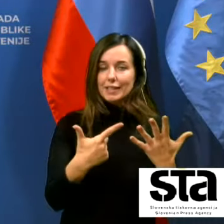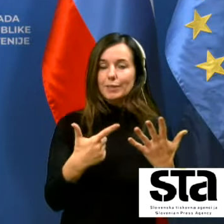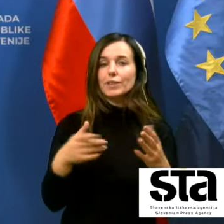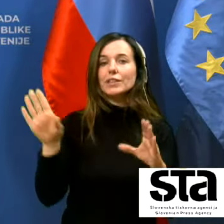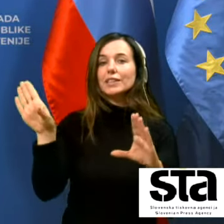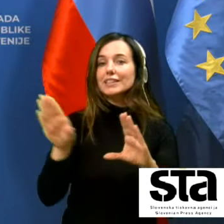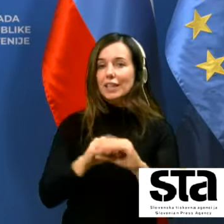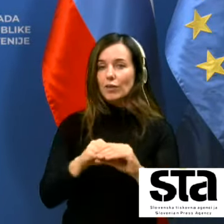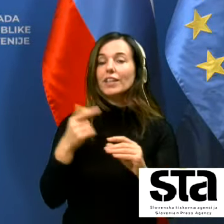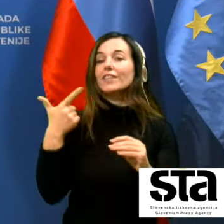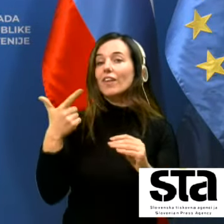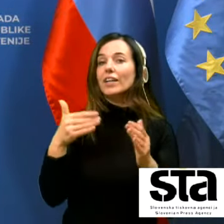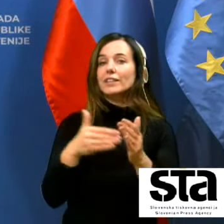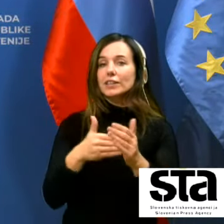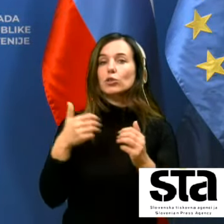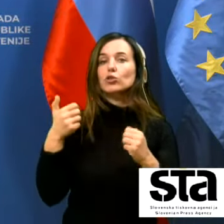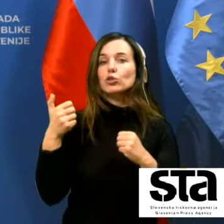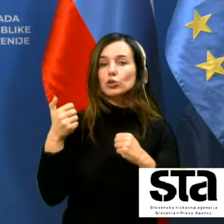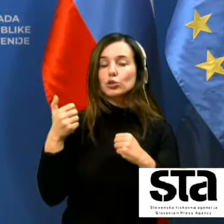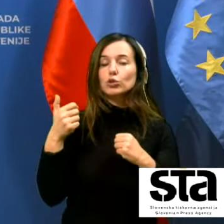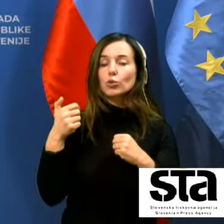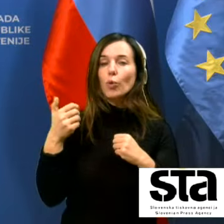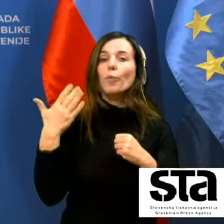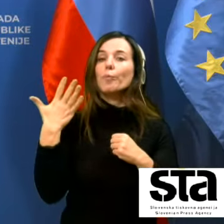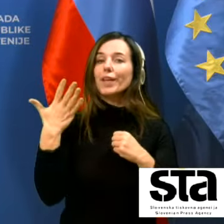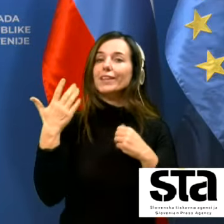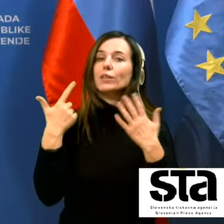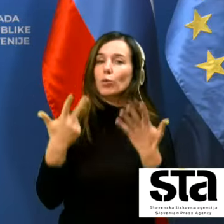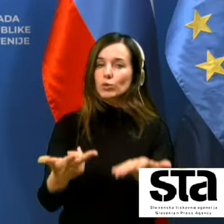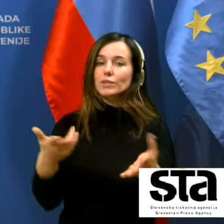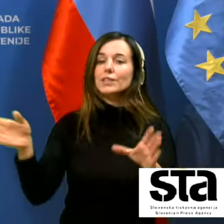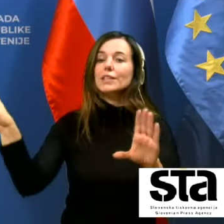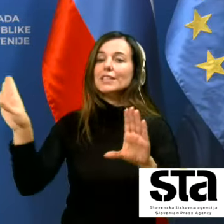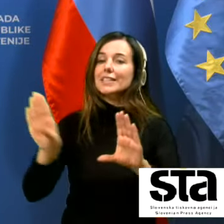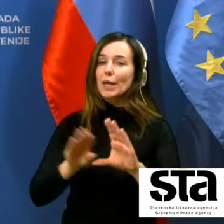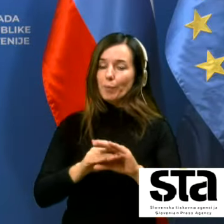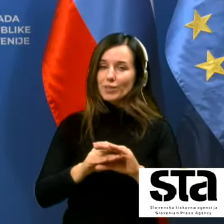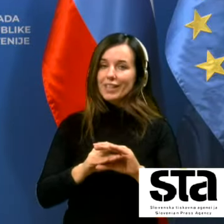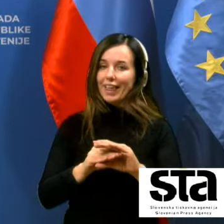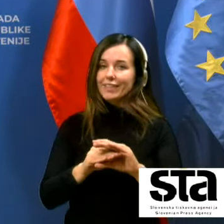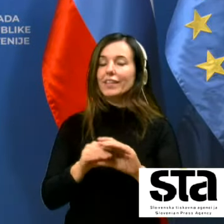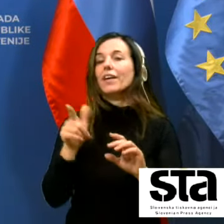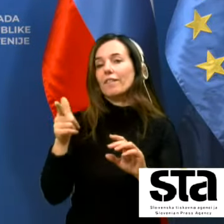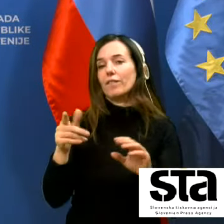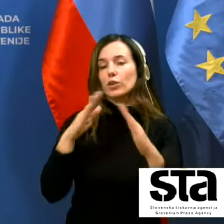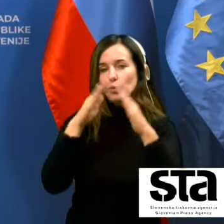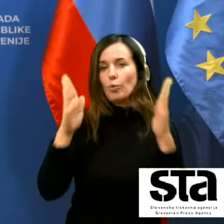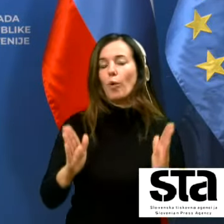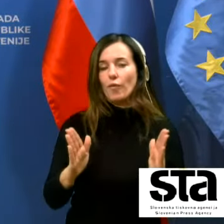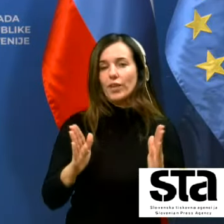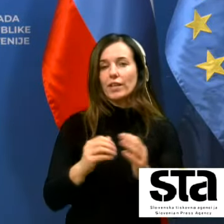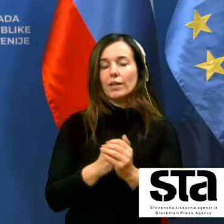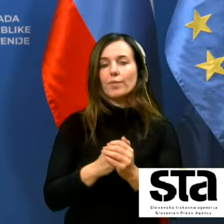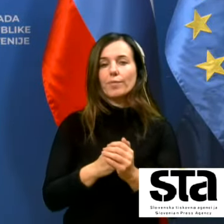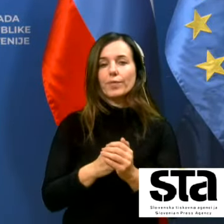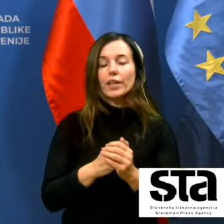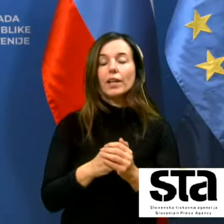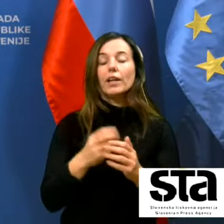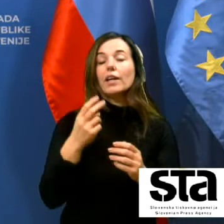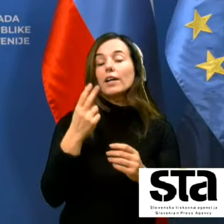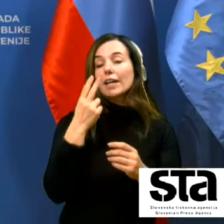in še 2185 zaposlenih v domovih kar pa zadeva